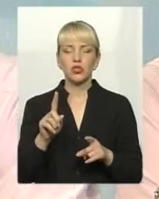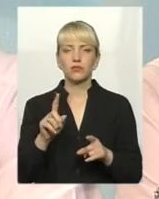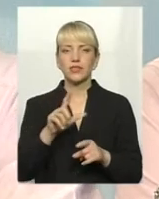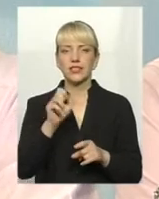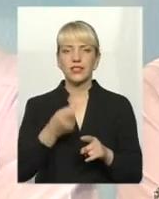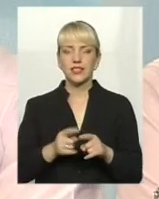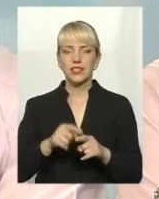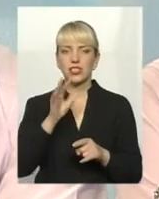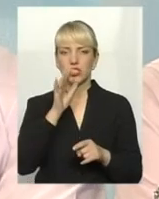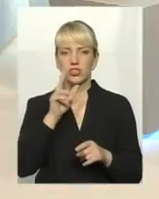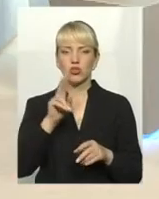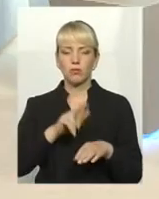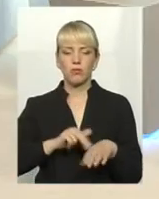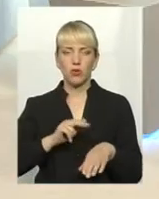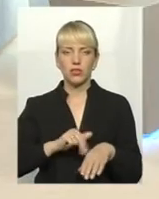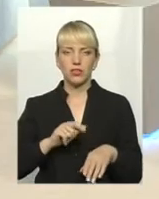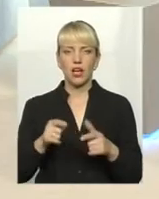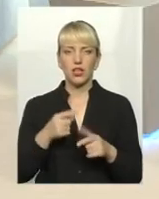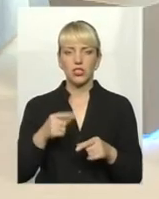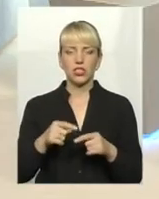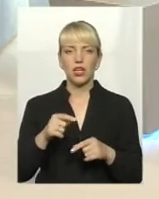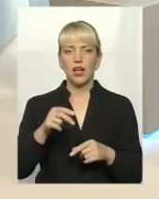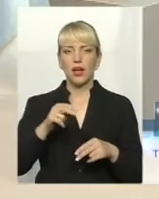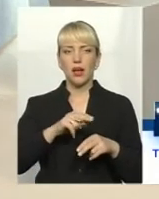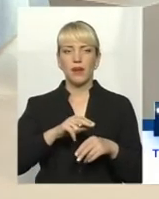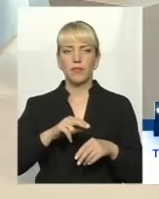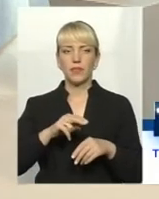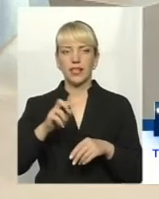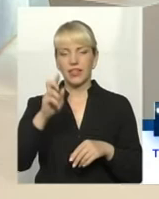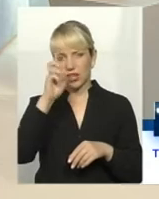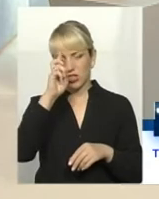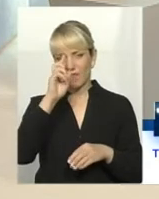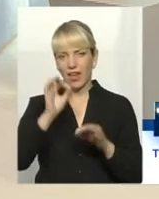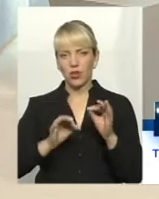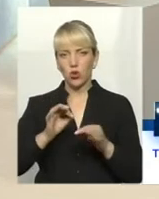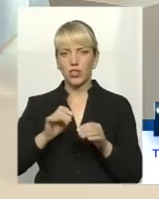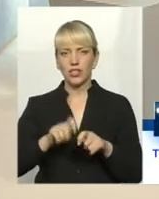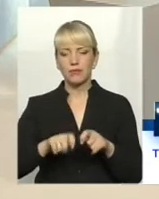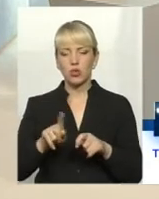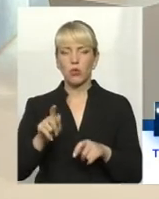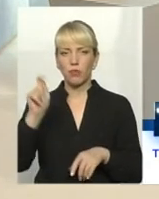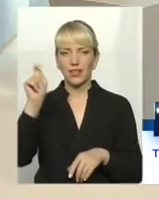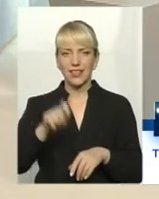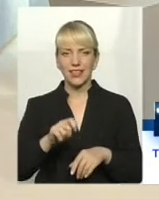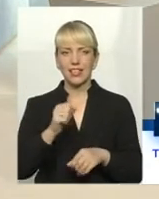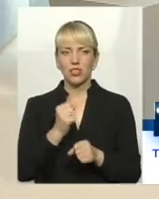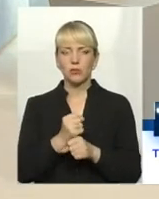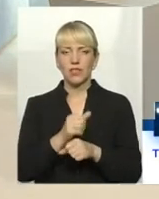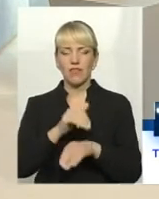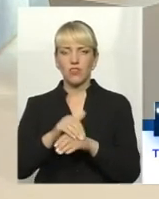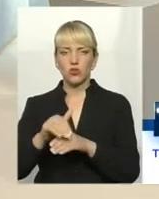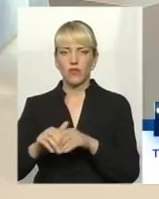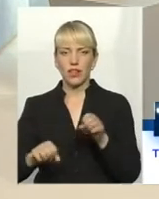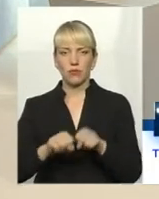чи то працівники поліції, чи то працівники Державної екологічної інспекції приїдуть і зафіксують дане порушення. Розумієте, що